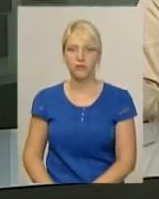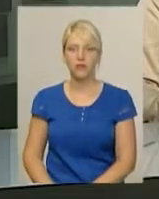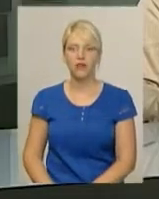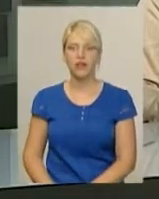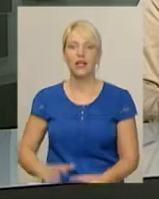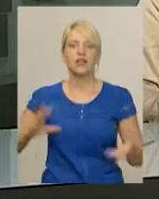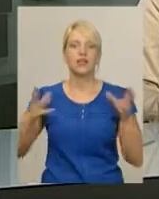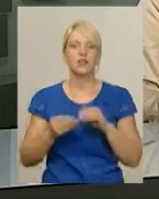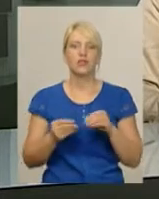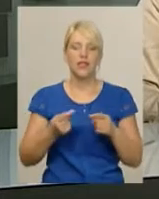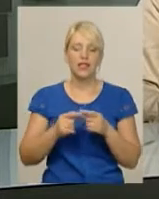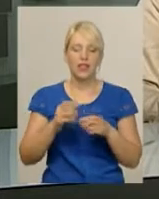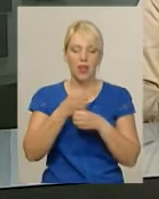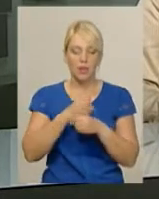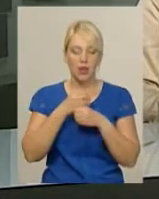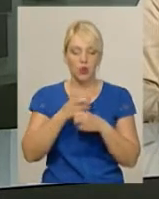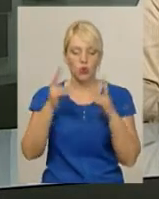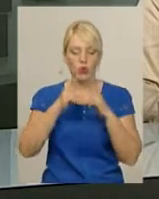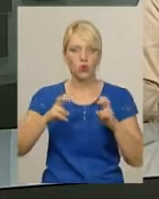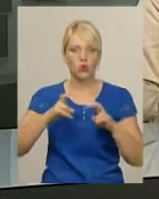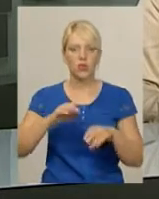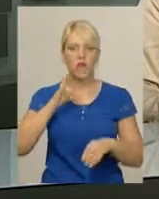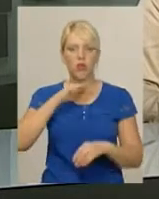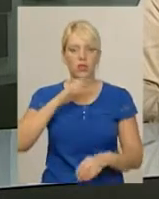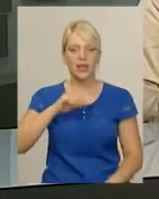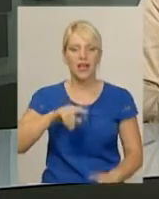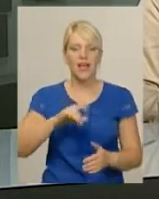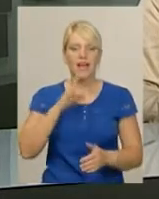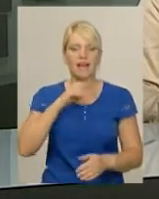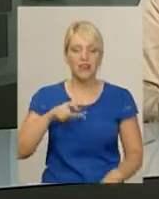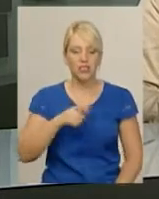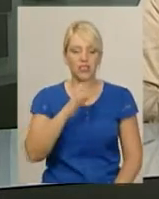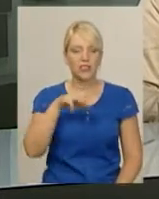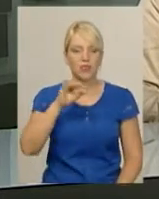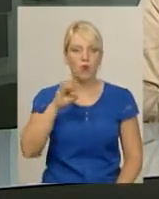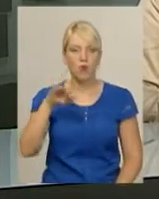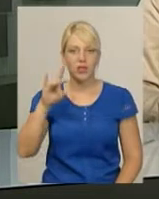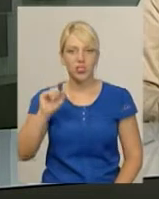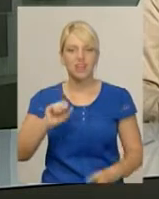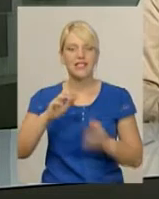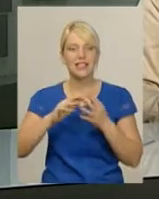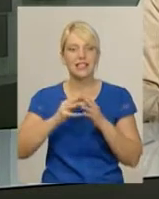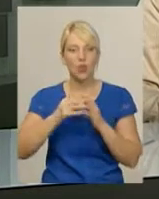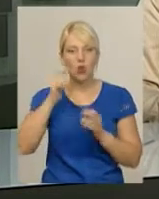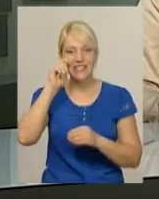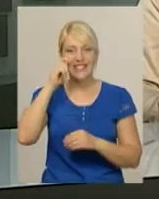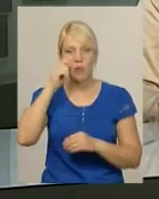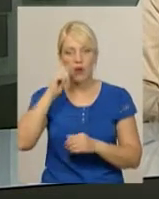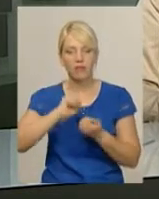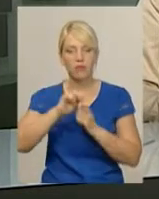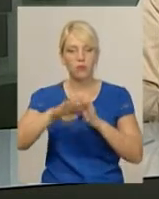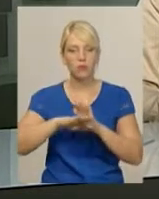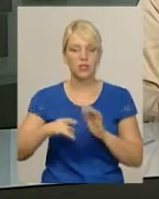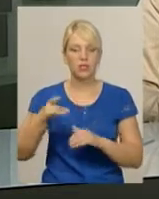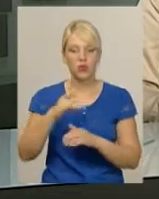Результати лабораторних досліджень води у річці Смотрич побезу села Цибулівка Кам'янець-Подільського району оприлюднили у Головному управлінні